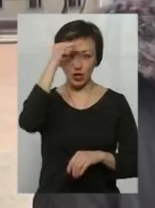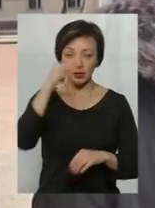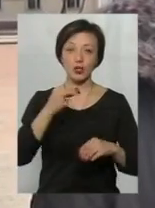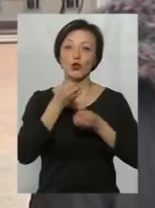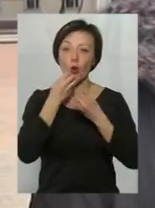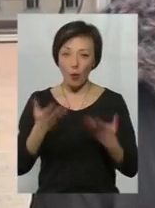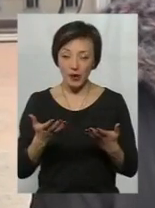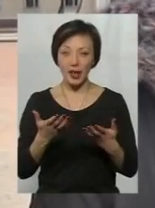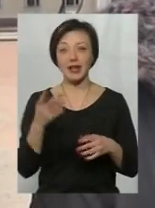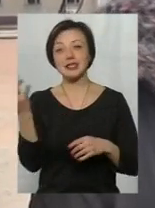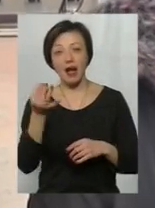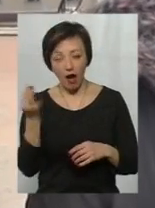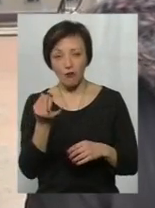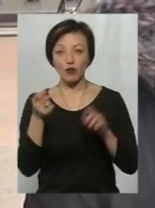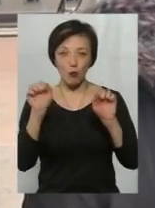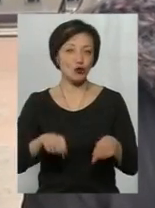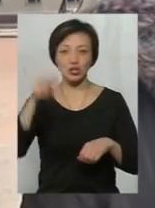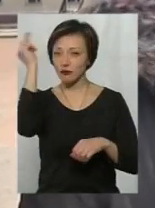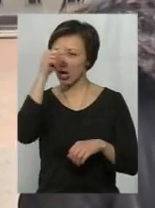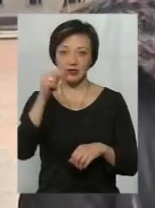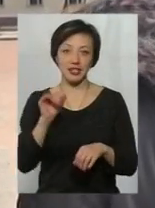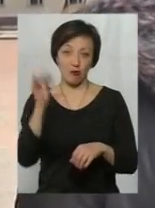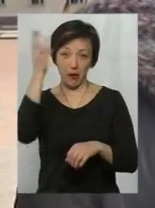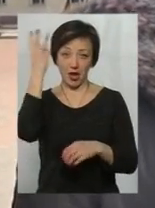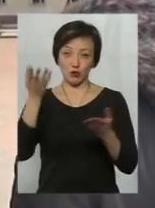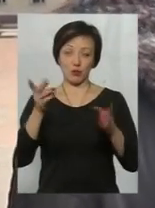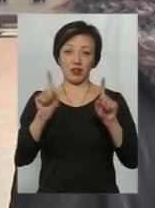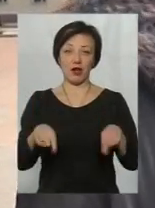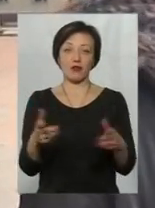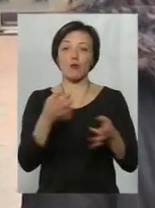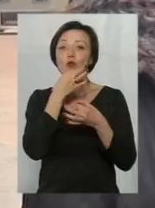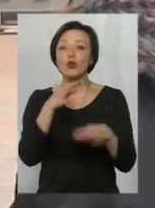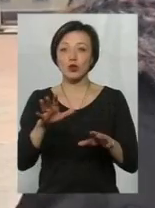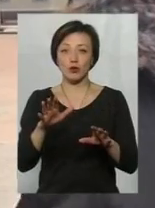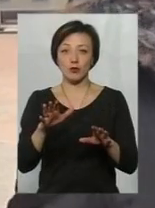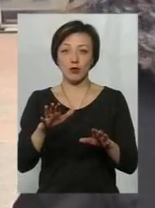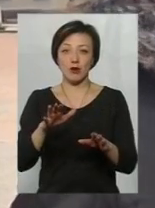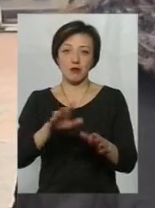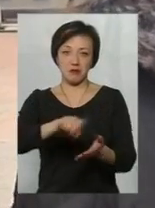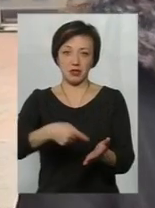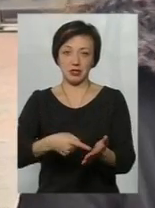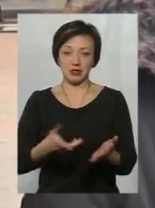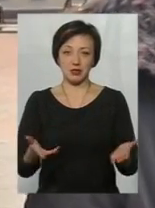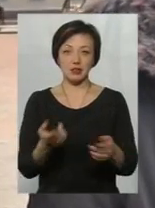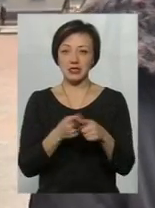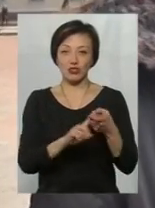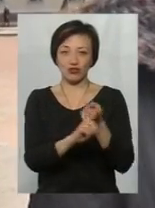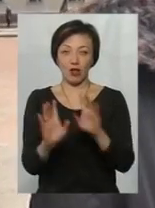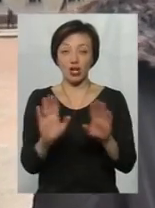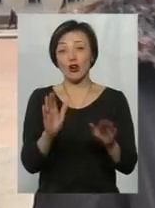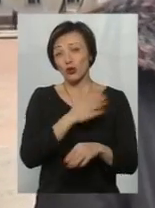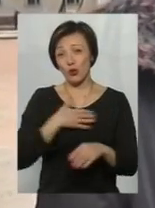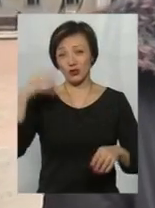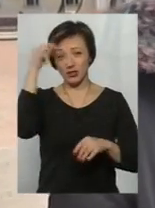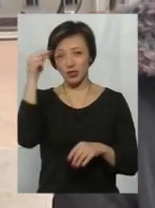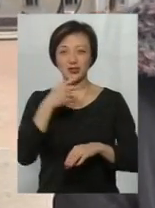добре, їй це цікаве, то вона може навчитися і навіть і в Хмельницькому, і навіть в якому, будь-якому там населеному пункті. То цього не залежить. Якщо не хоче